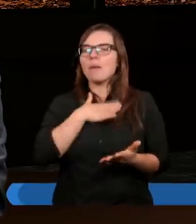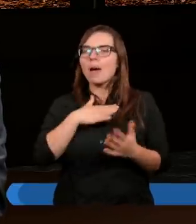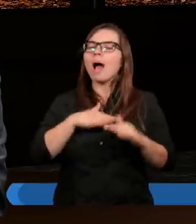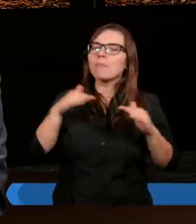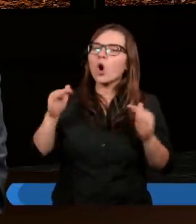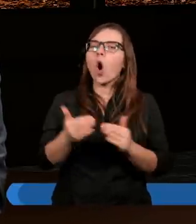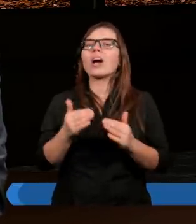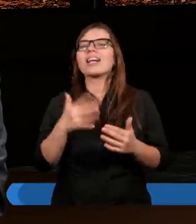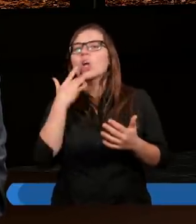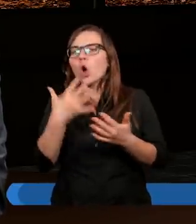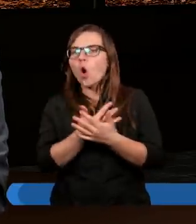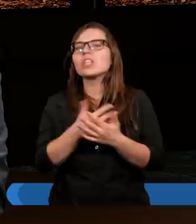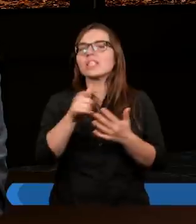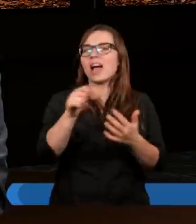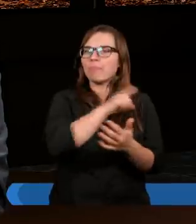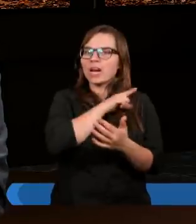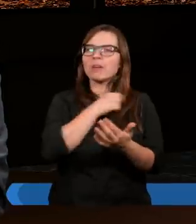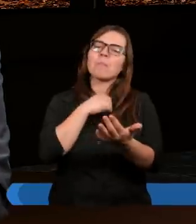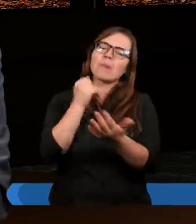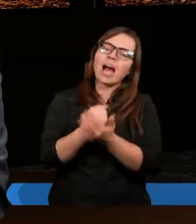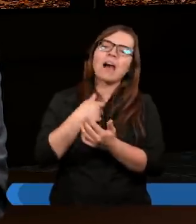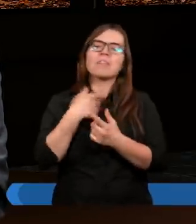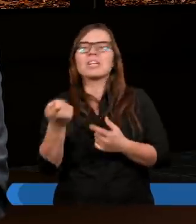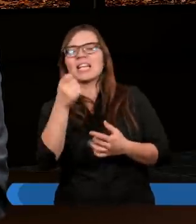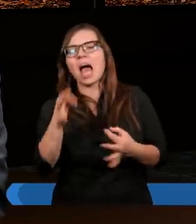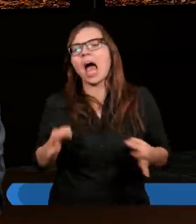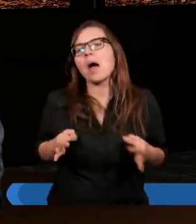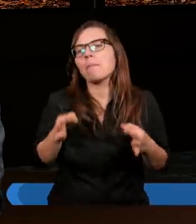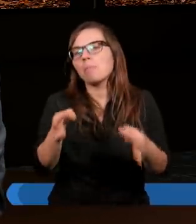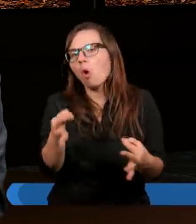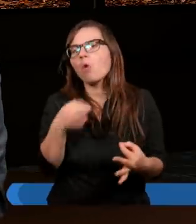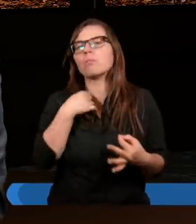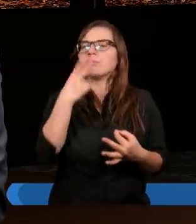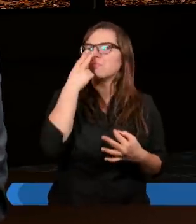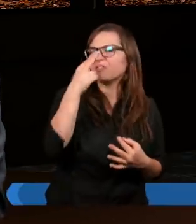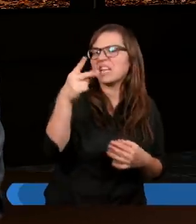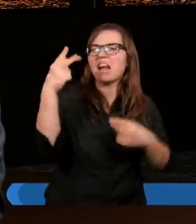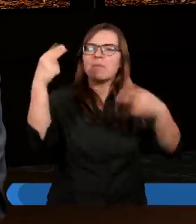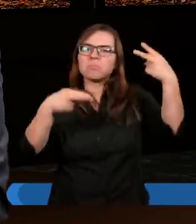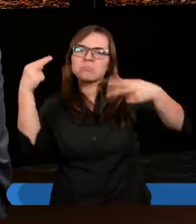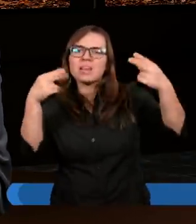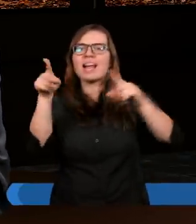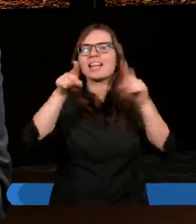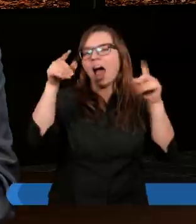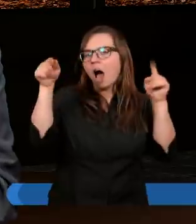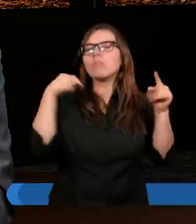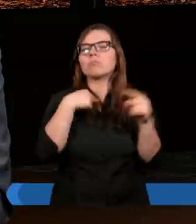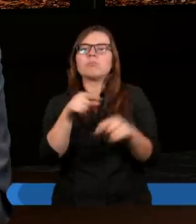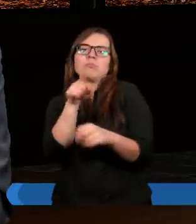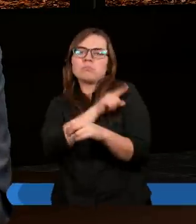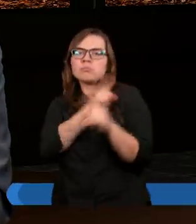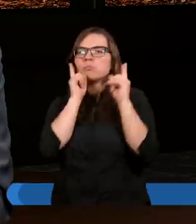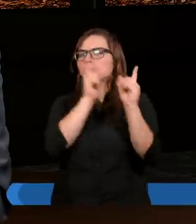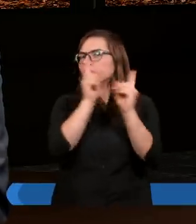konkretne korzyści. I to jest prawda. Jeżeli jadę samochodem i przestrzegam znaków drogowych, to jest